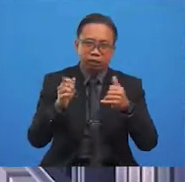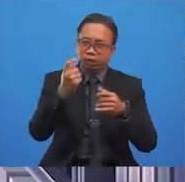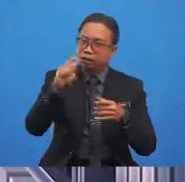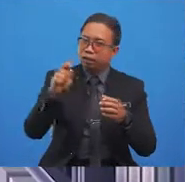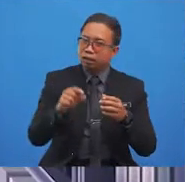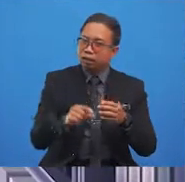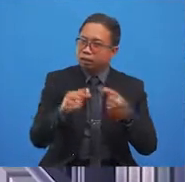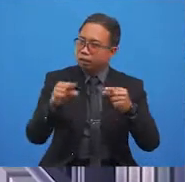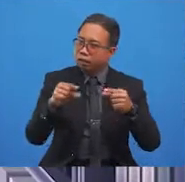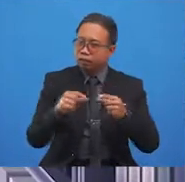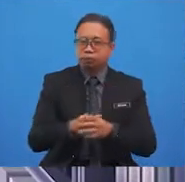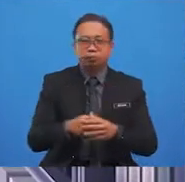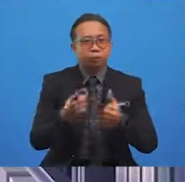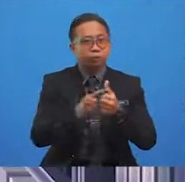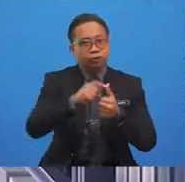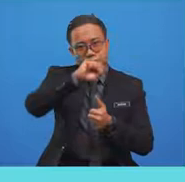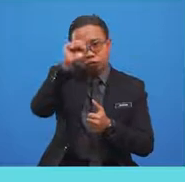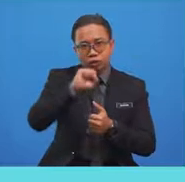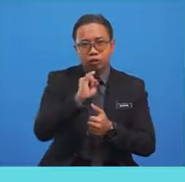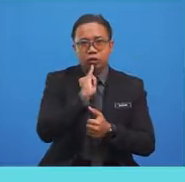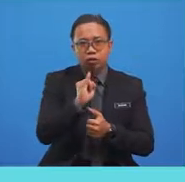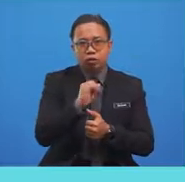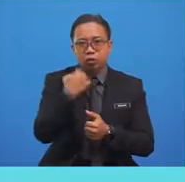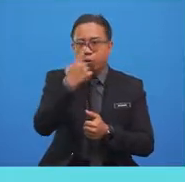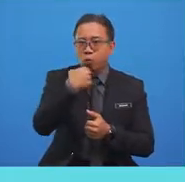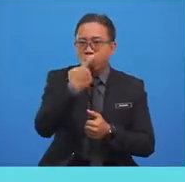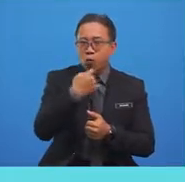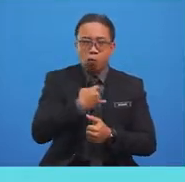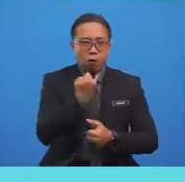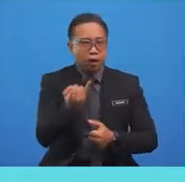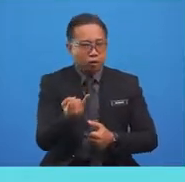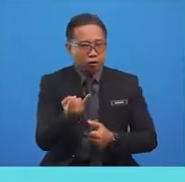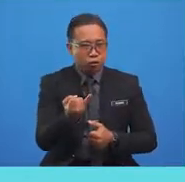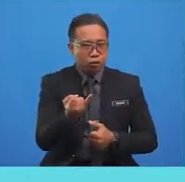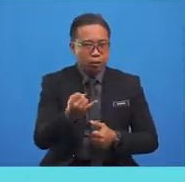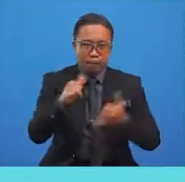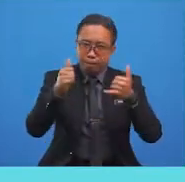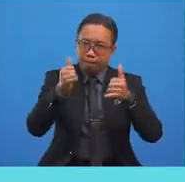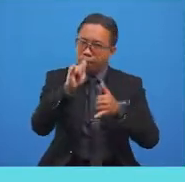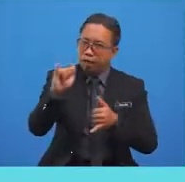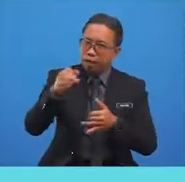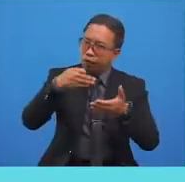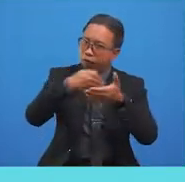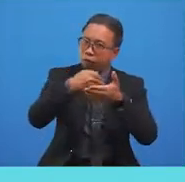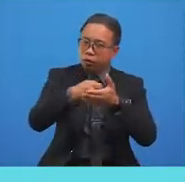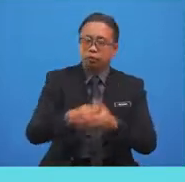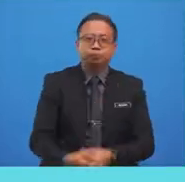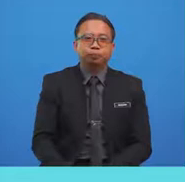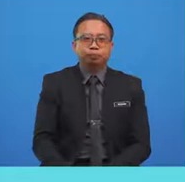The first question now is, Who enjoys playing football?